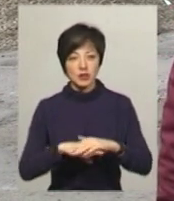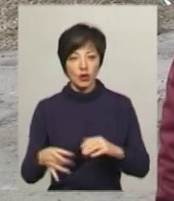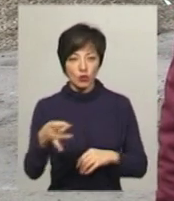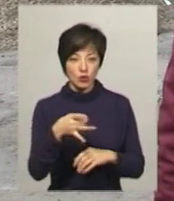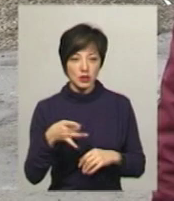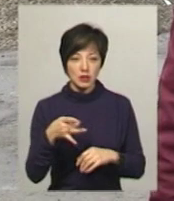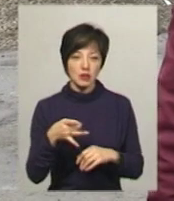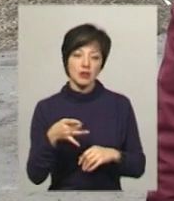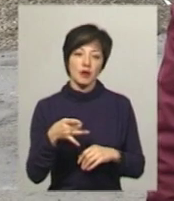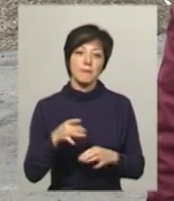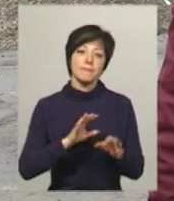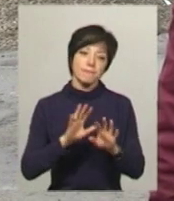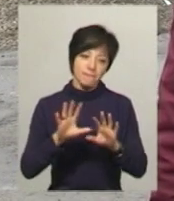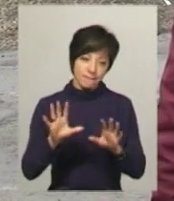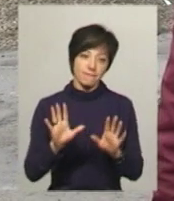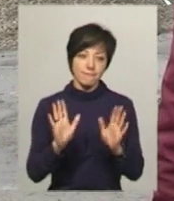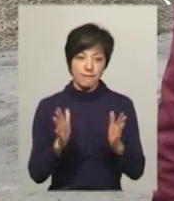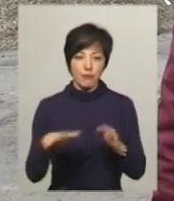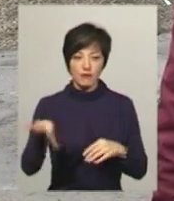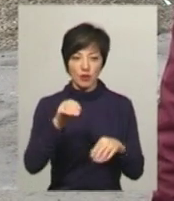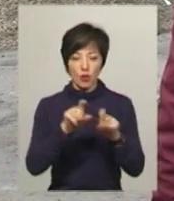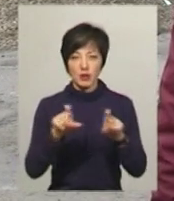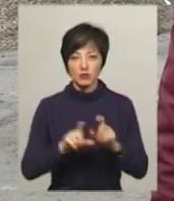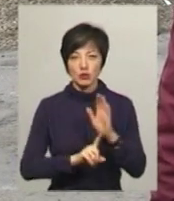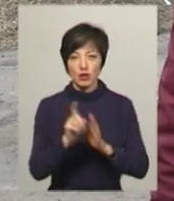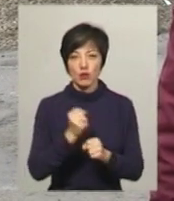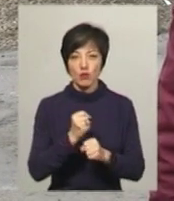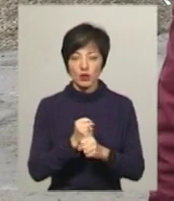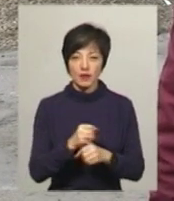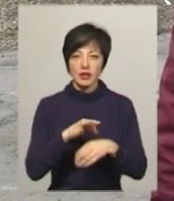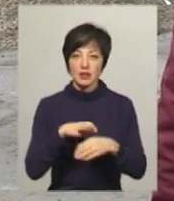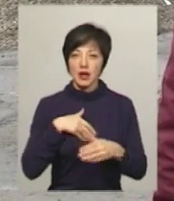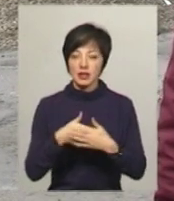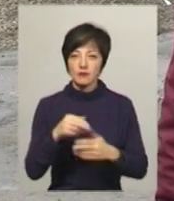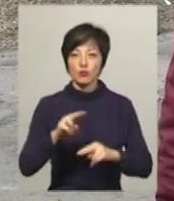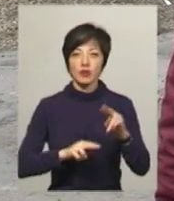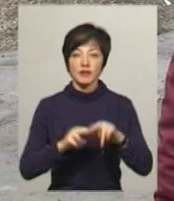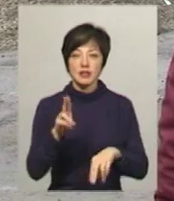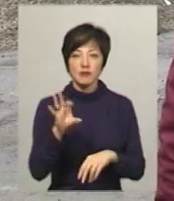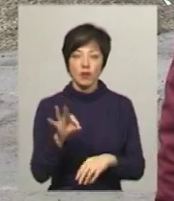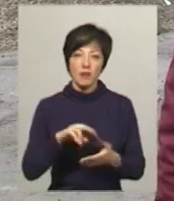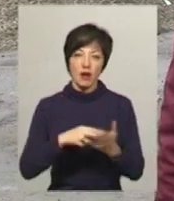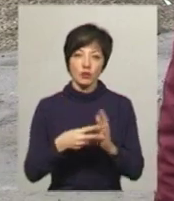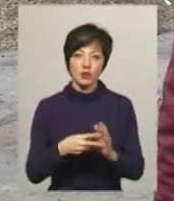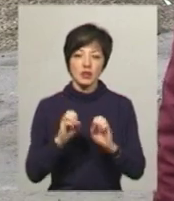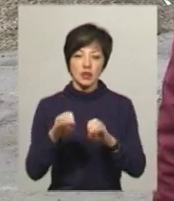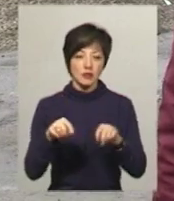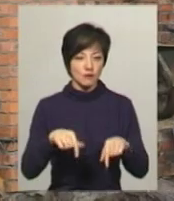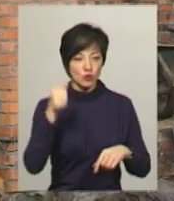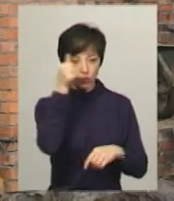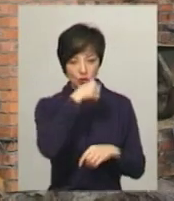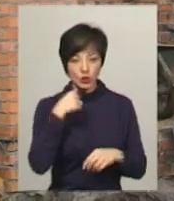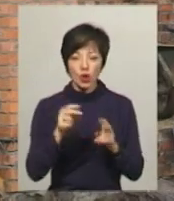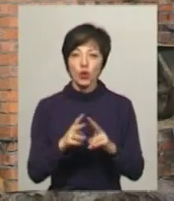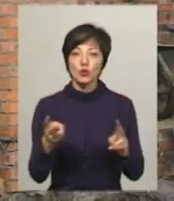районі. Тобто, практично по всіх об'єктах вже розпочаті роботи, ведеться активне будівництво і планується їхня здача вже в цьому році.